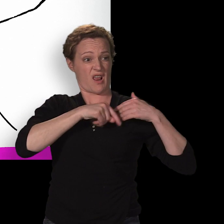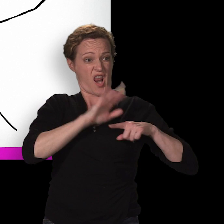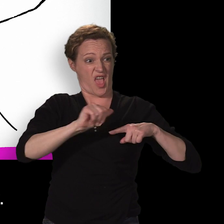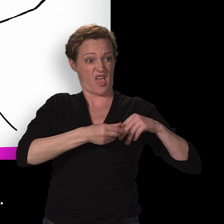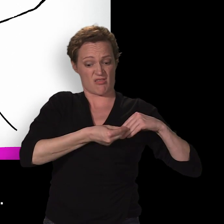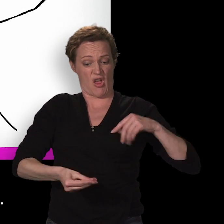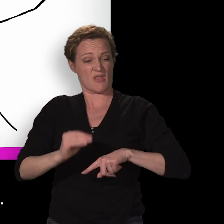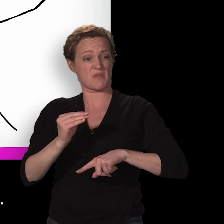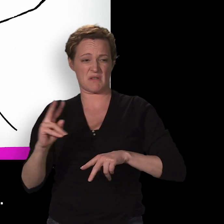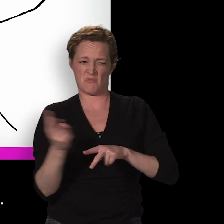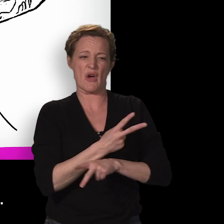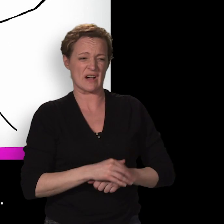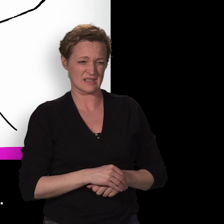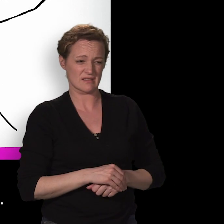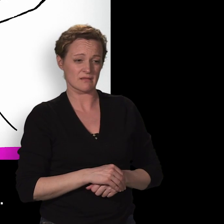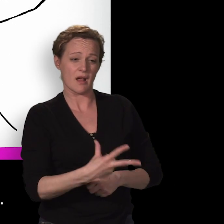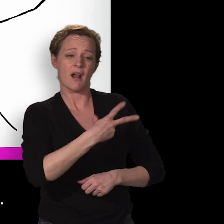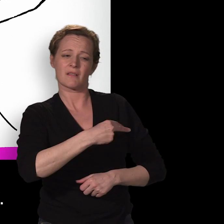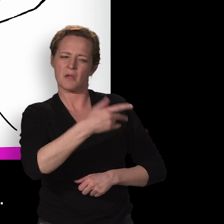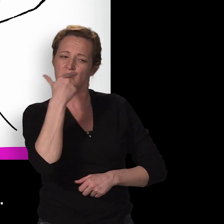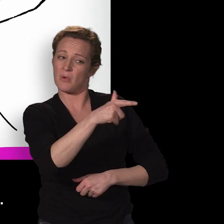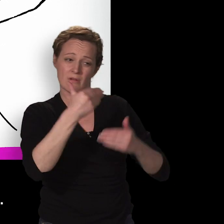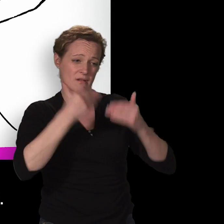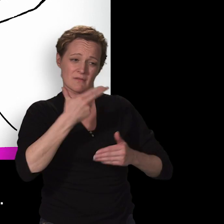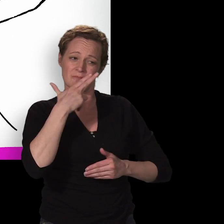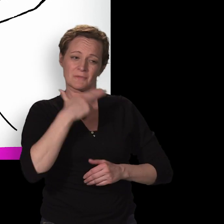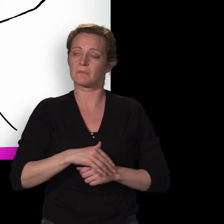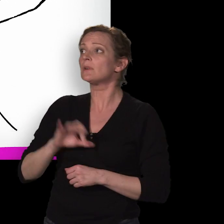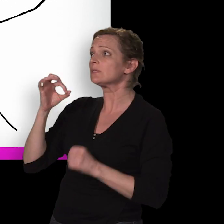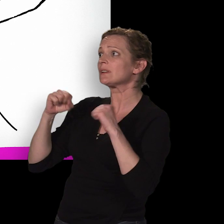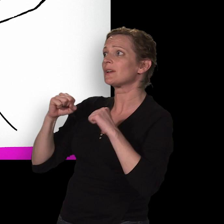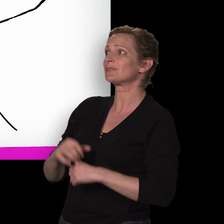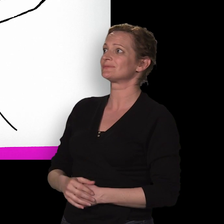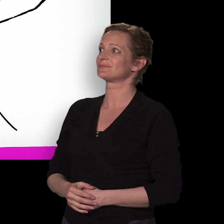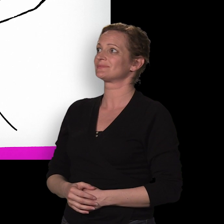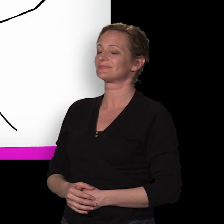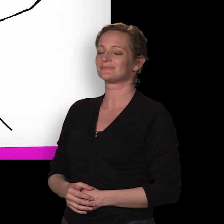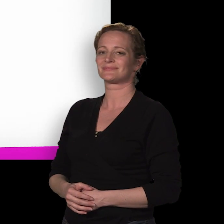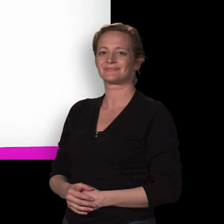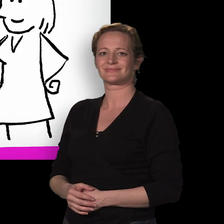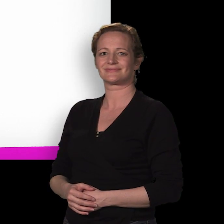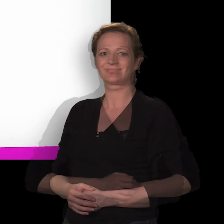bébé. Si vous allaiter, le mieux c'est de ne pas fumer du tout. D'accord.